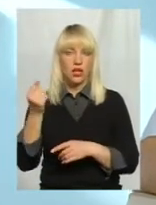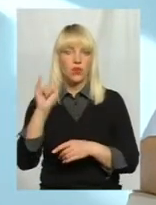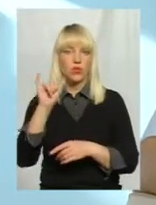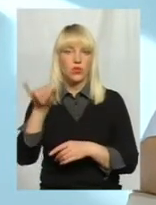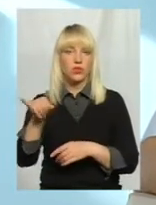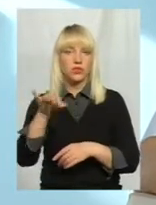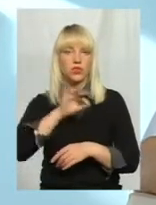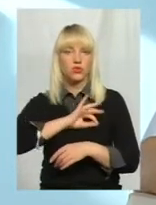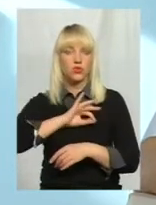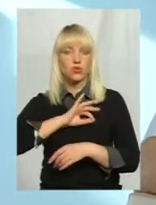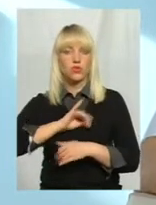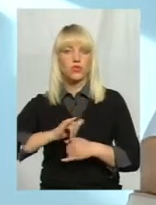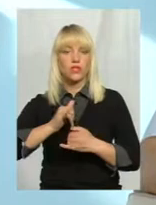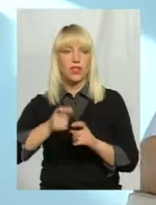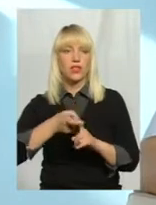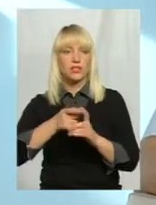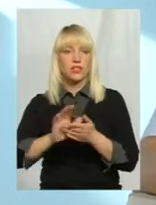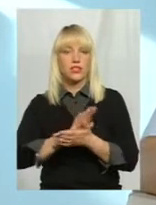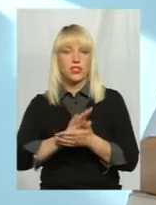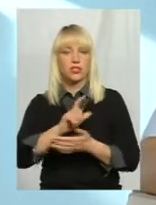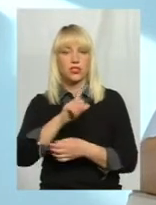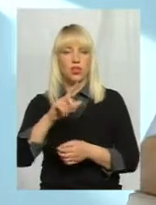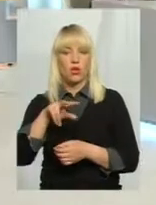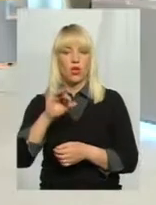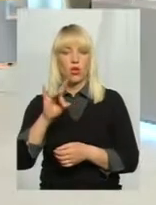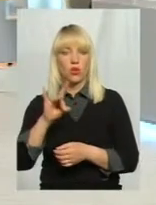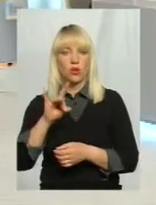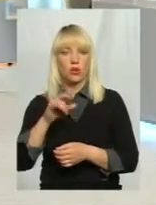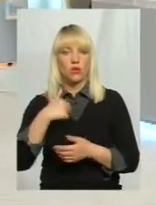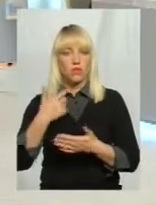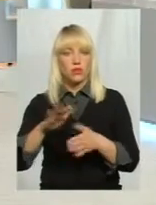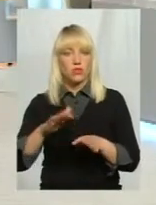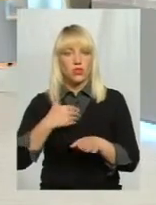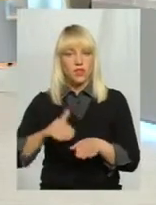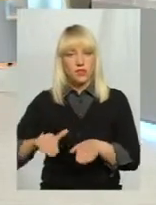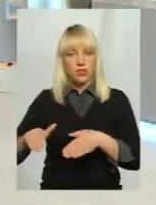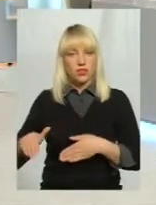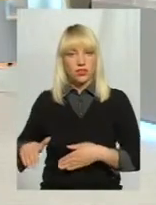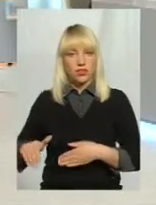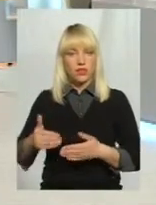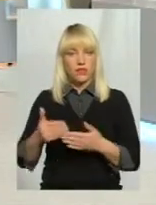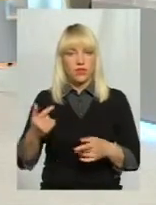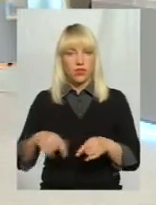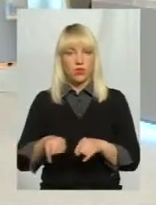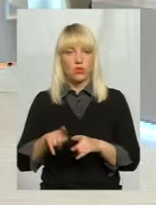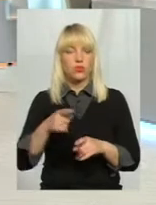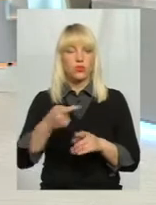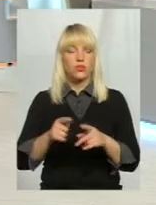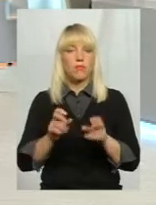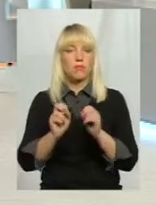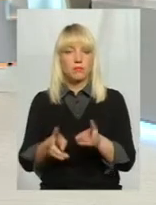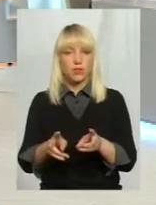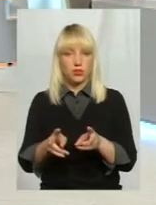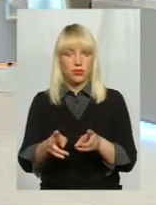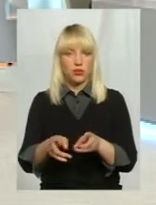застосовують для знезараження хлору, від якого ми відійшли. Ну, тому що я вже на початку сказав, що він є, ну, і навіть небезпечний